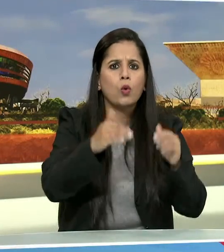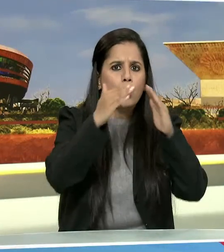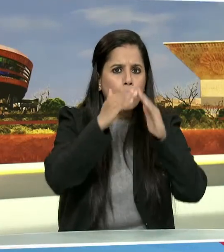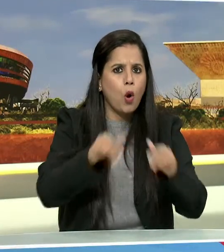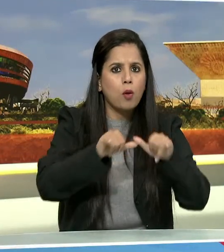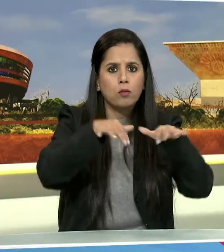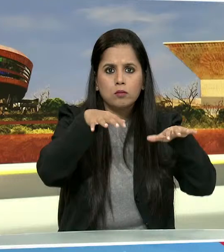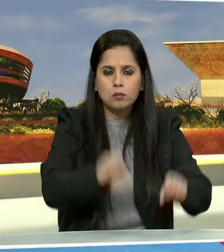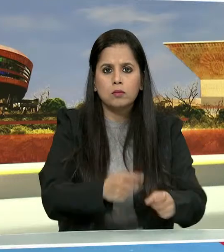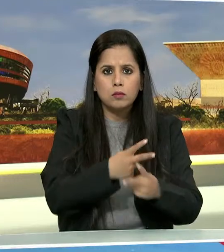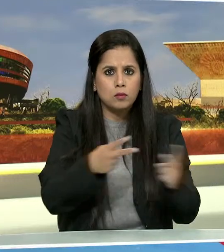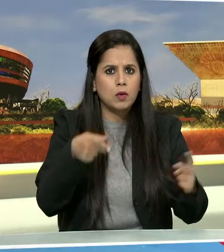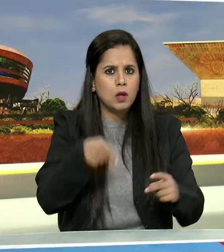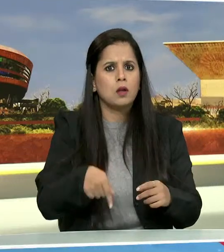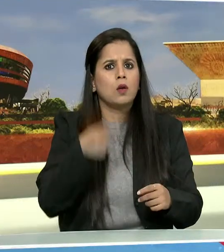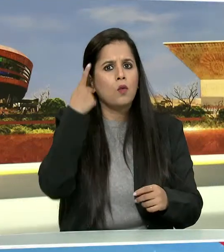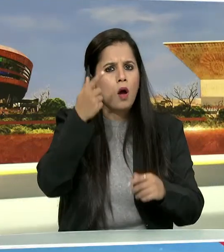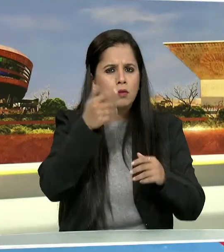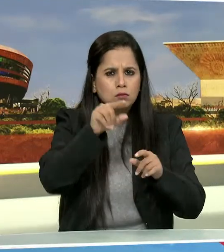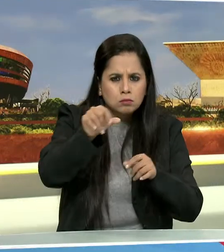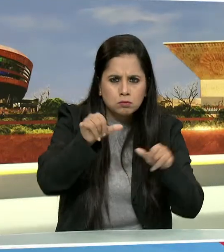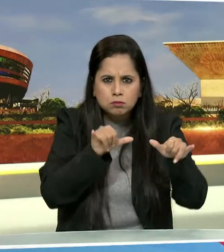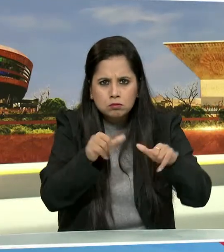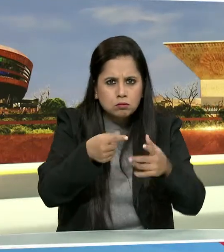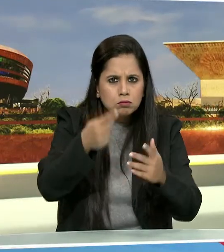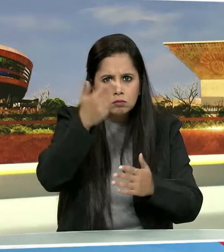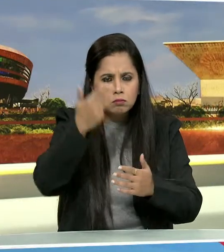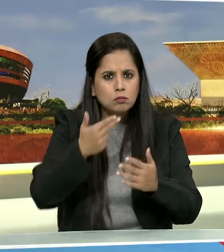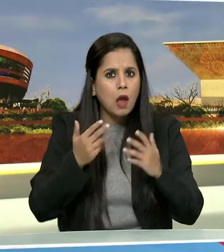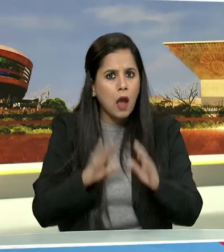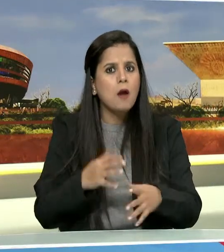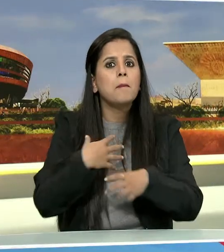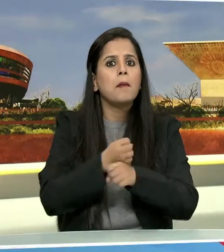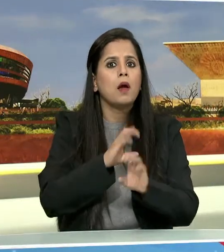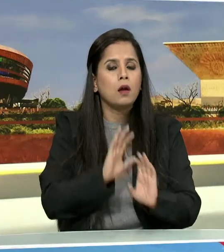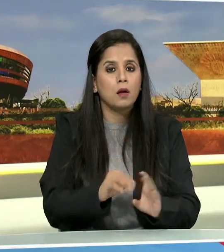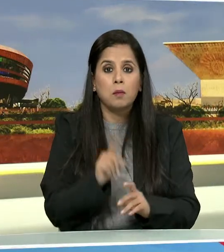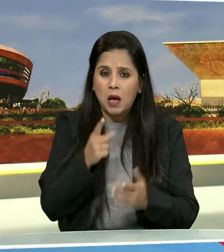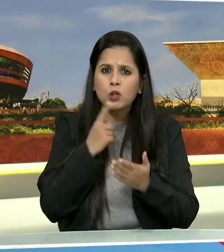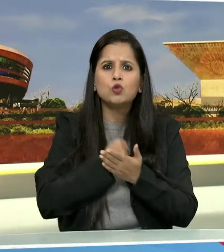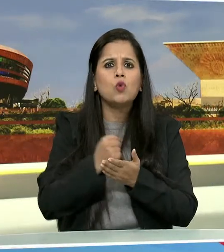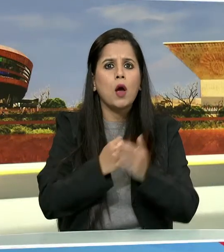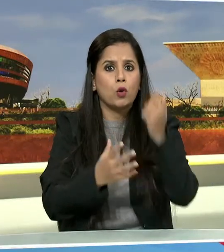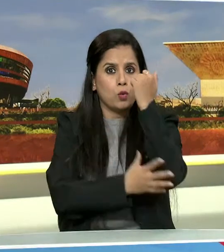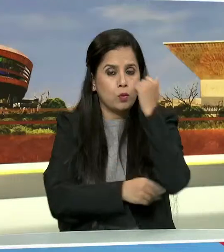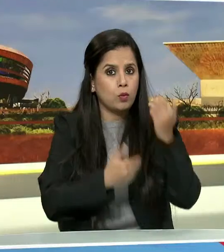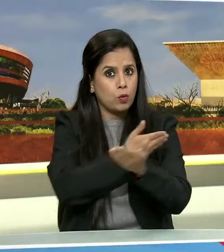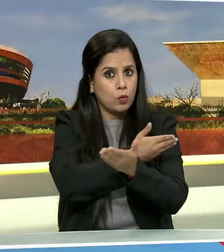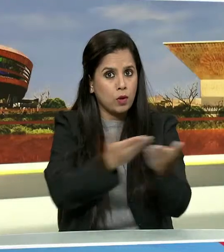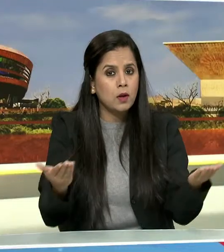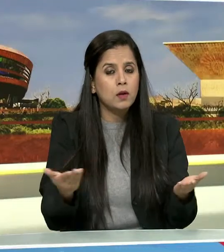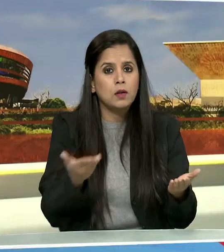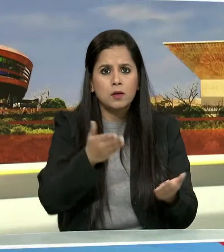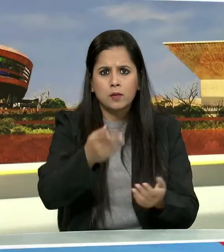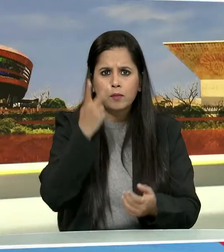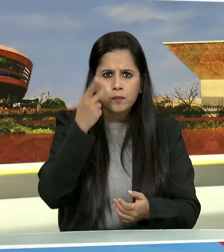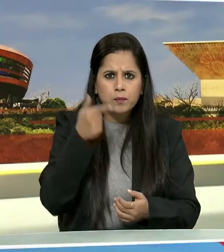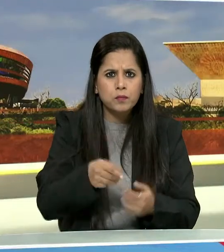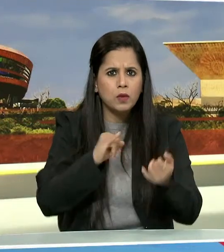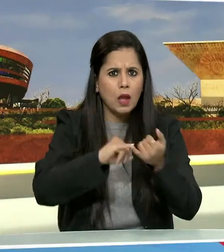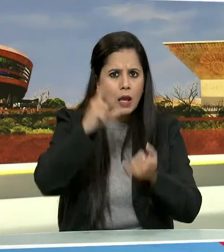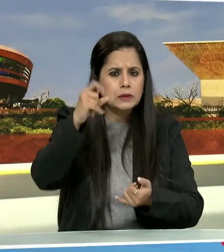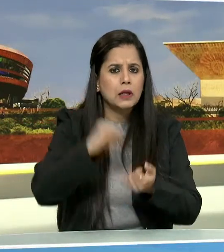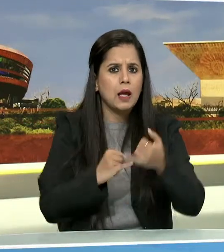ड्रॉन से नक्षे बनवा रही है कोशिज यह कि गरीब S.C.S.T.